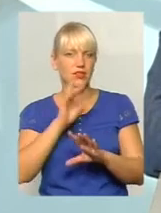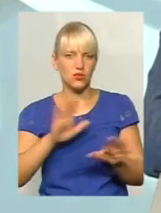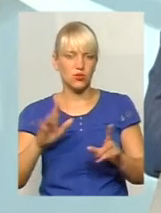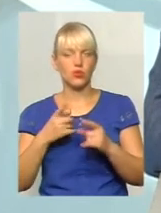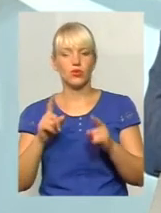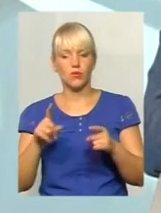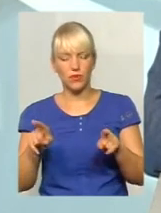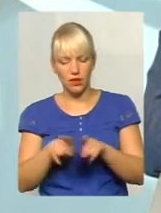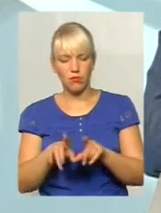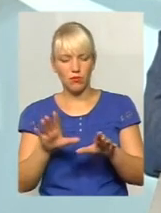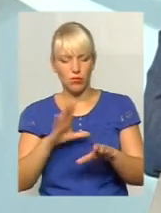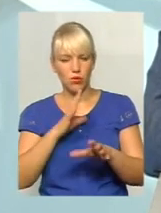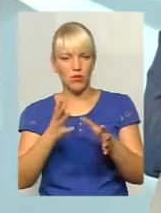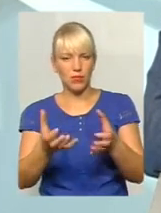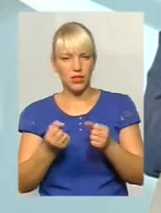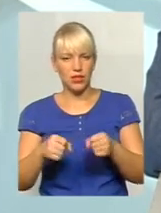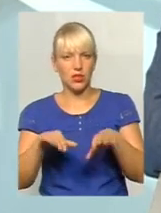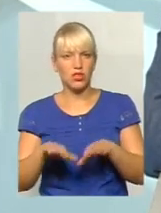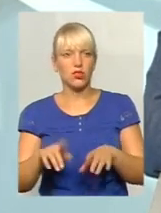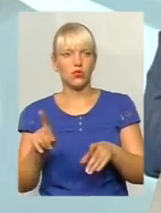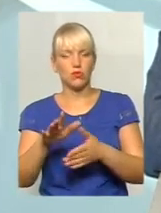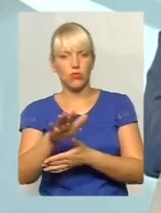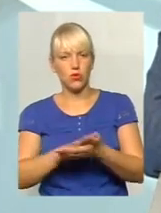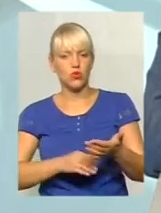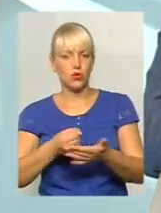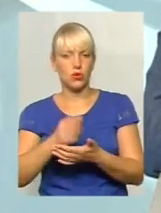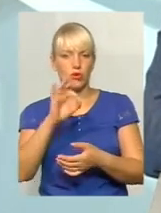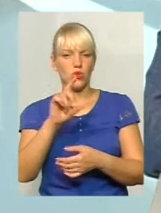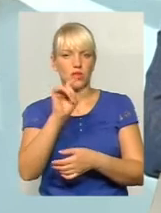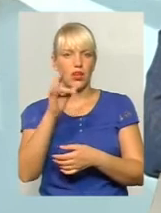було продовжити повністю маршрут до мікрорайону Озерна.